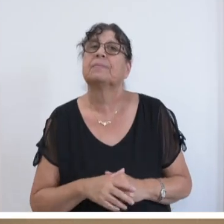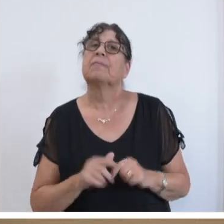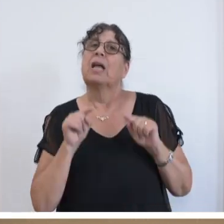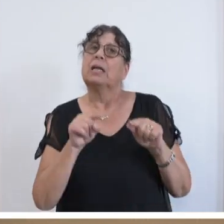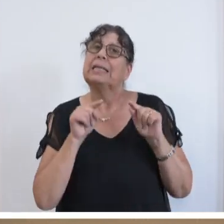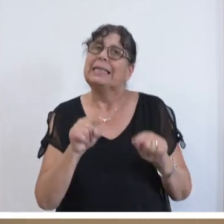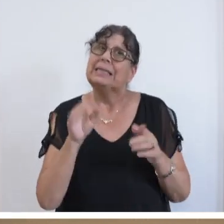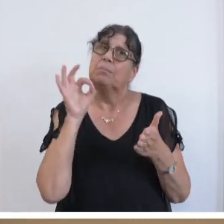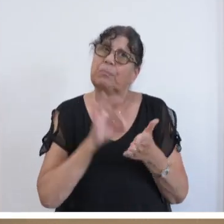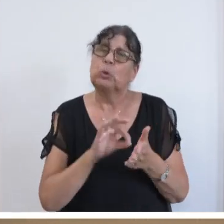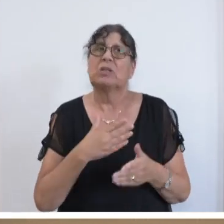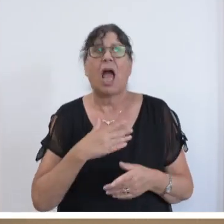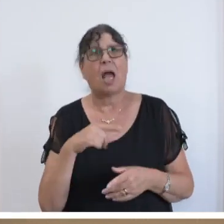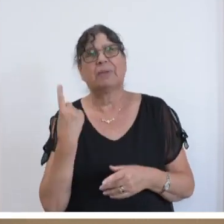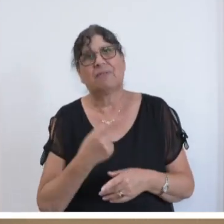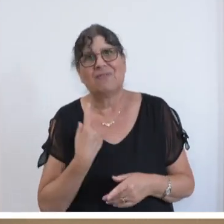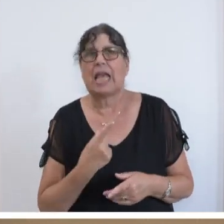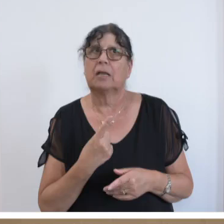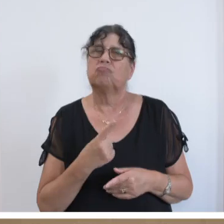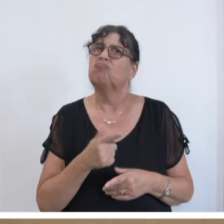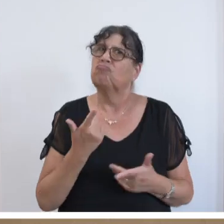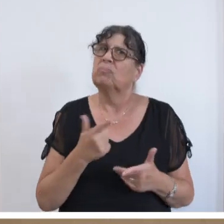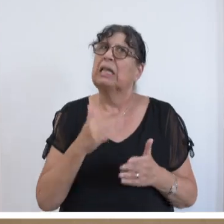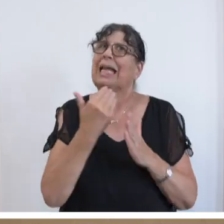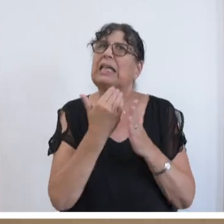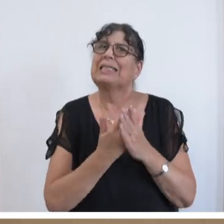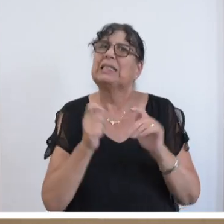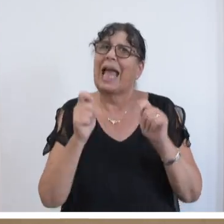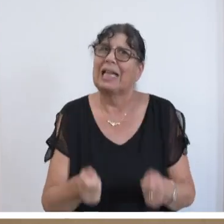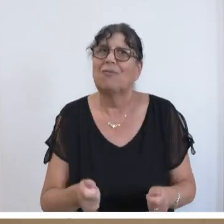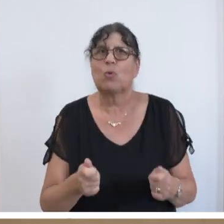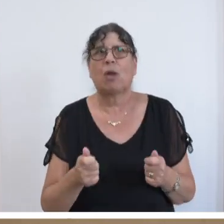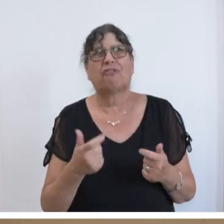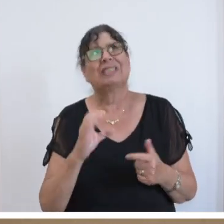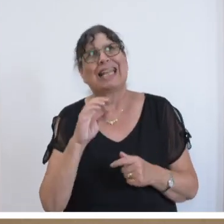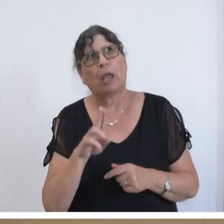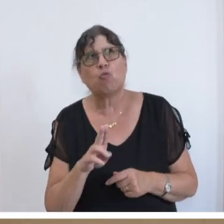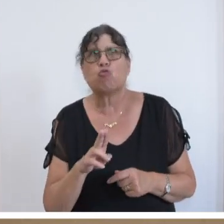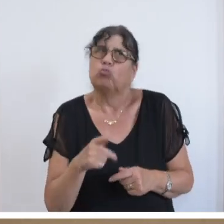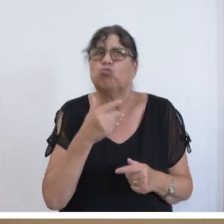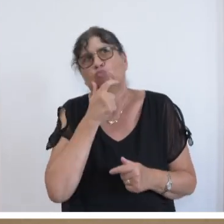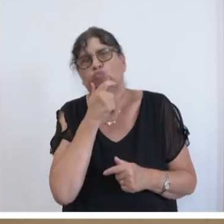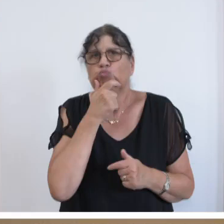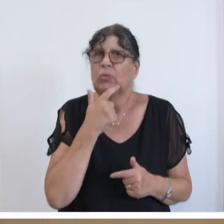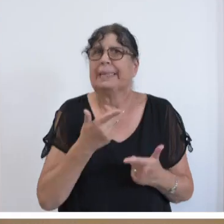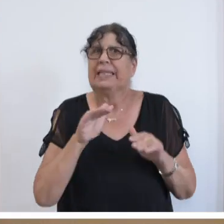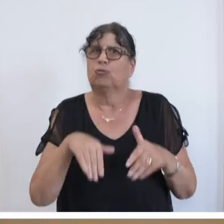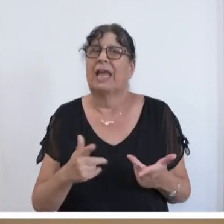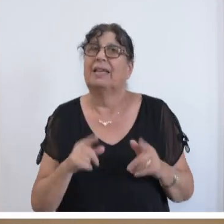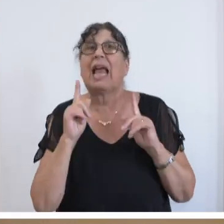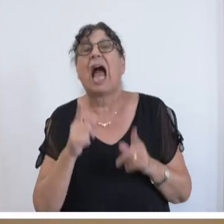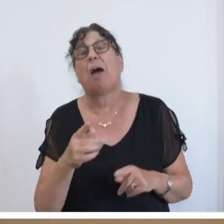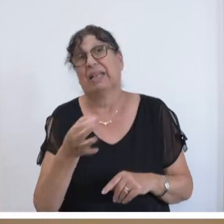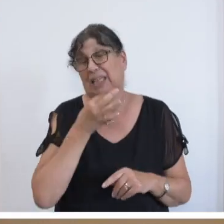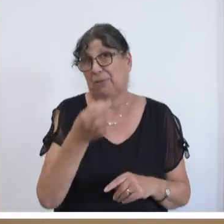diesem Gesichtspunkt haben wir Grundsympathien für die Idee Ihres Gesetzentwurfes in der CDU-Fraktion. Es bleibt aber noch die viel drängendere Frage,